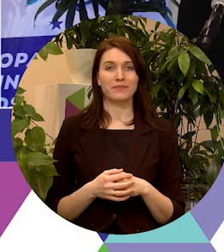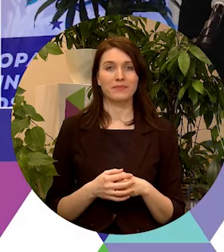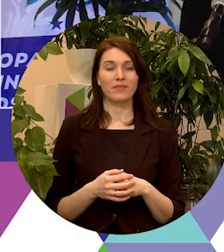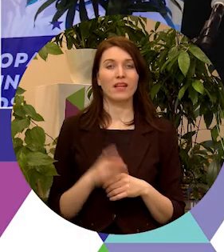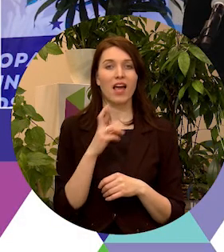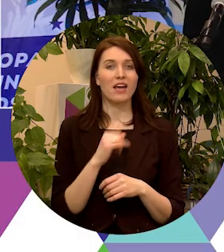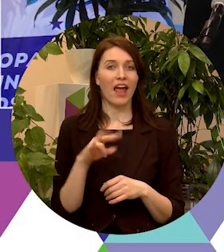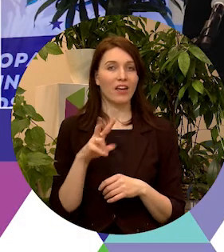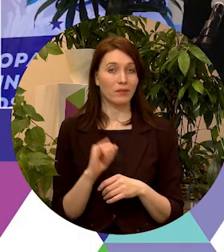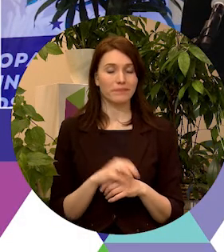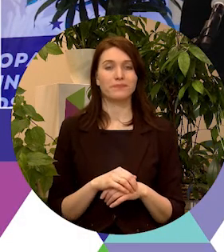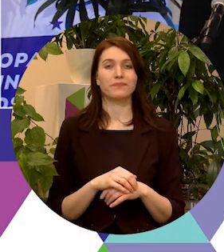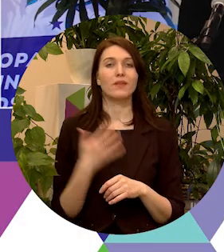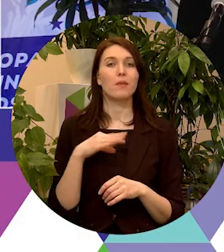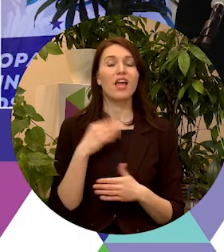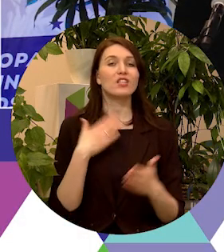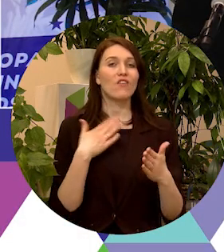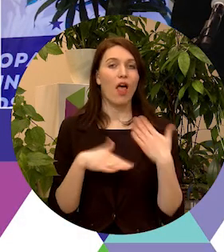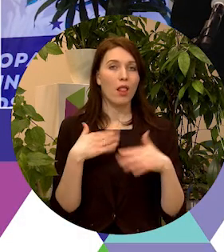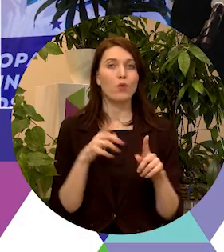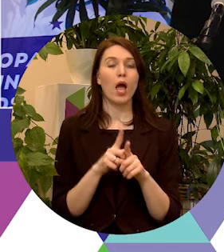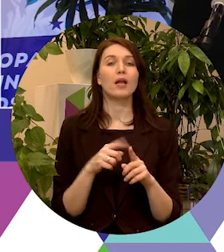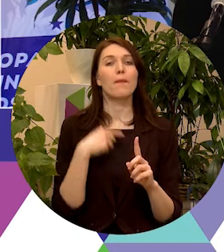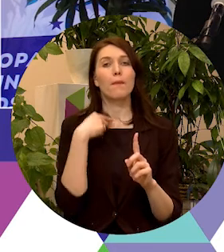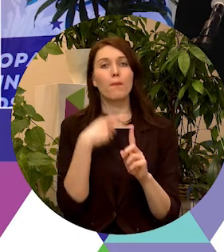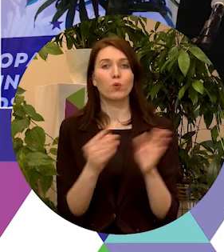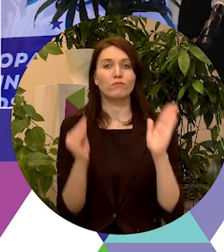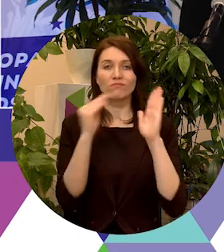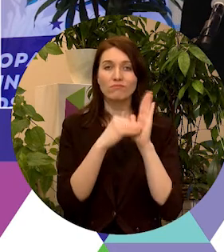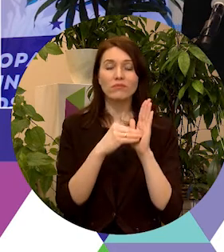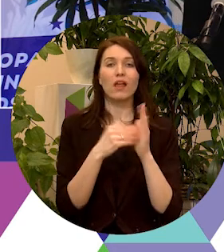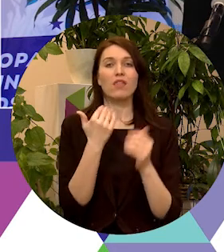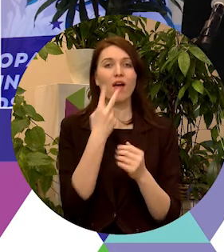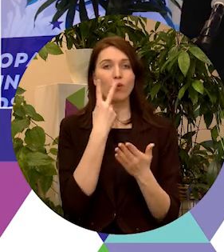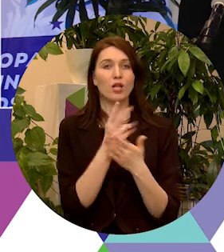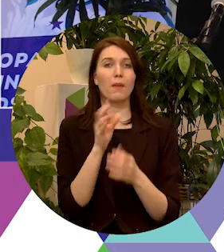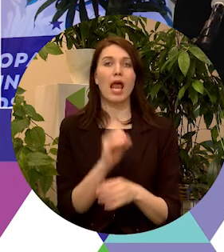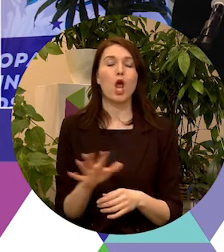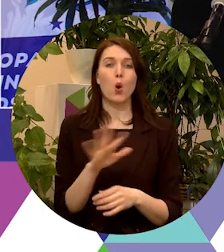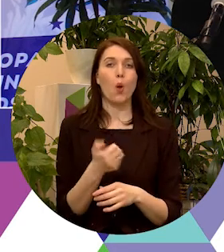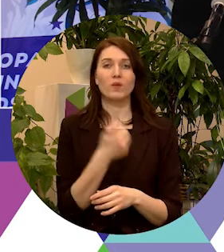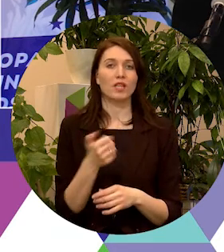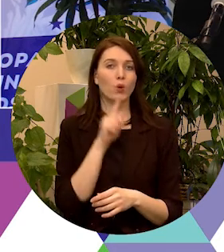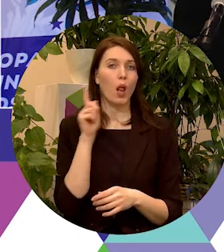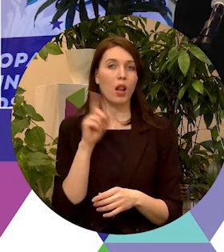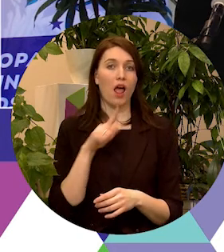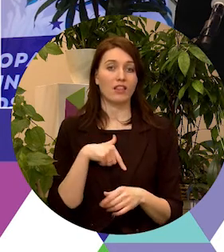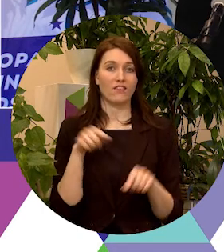Raivi, mēs vēlētos arī pievienot tavu vīziju par Eiropas jaunatnes gadu Latvijā. Kāda tā būtu?